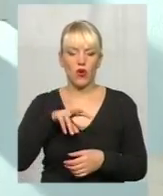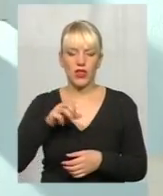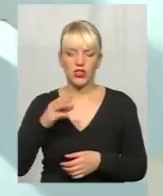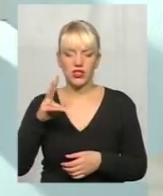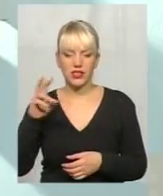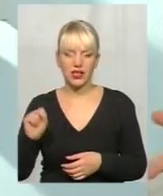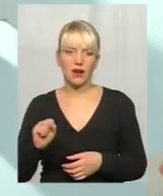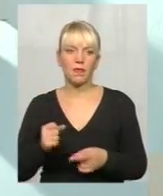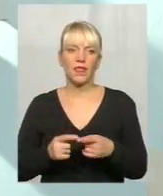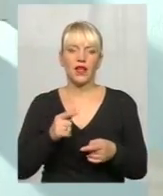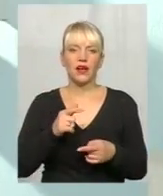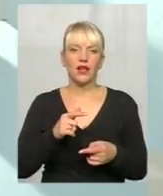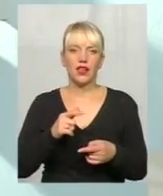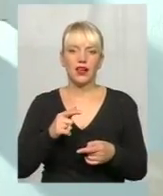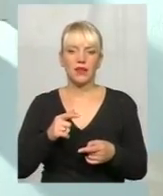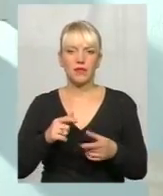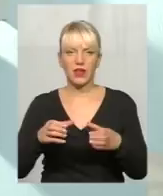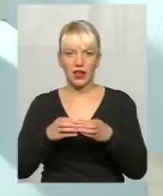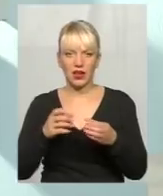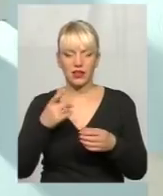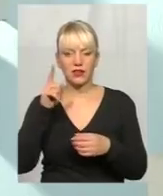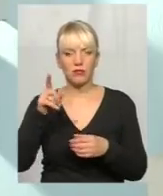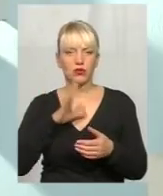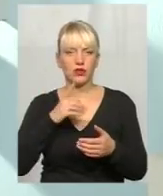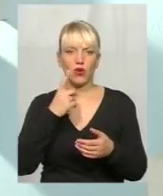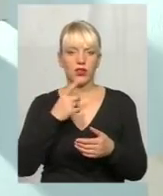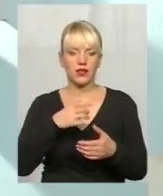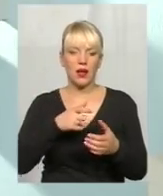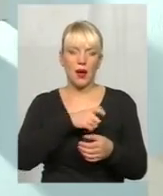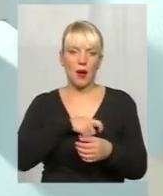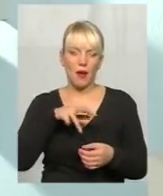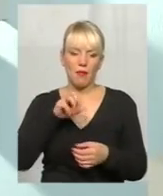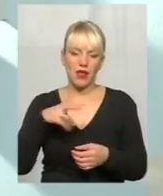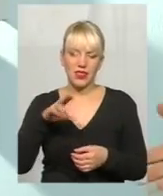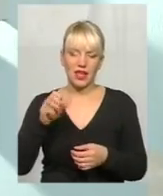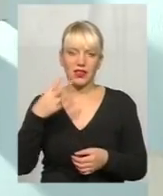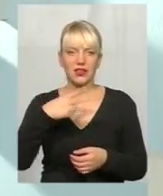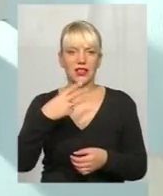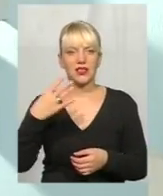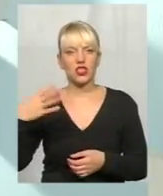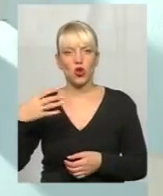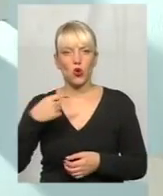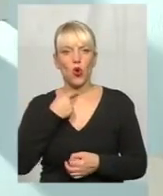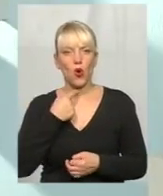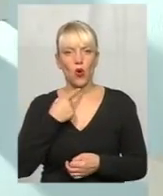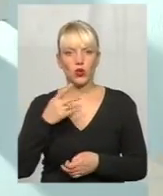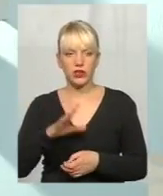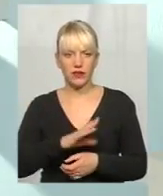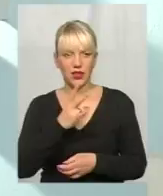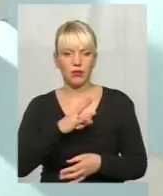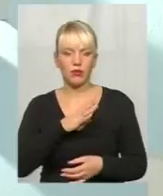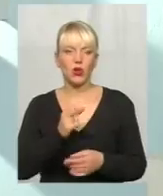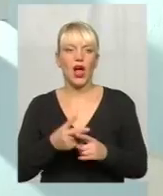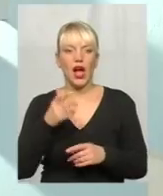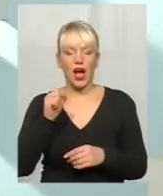ціна мандату була 30-40 голосів депутатського, і Городоцьку громаду, чи Красилівське міського, де